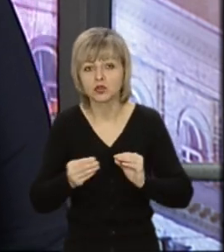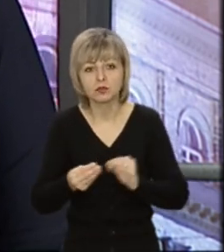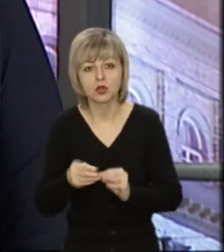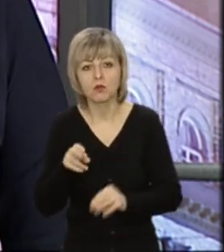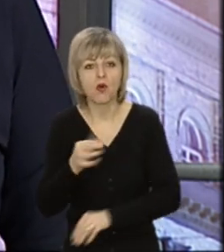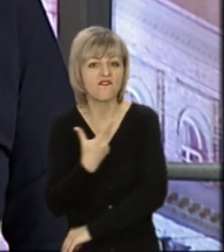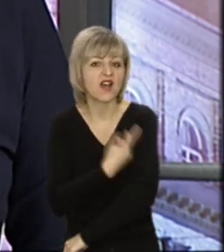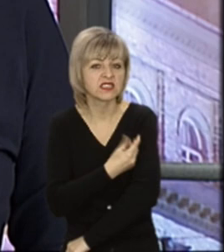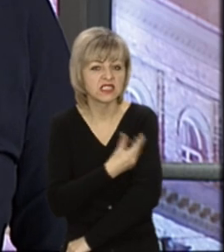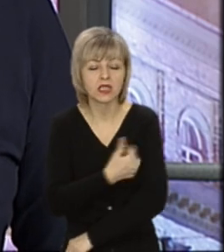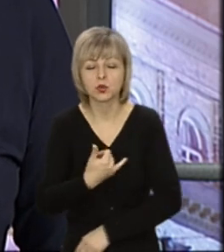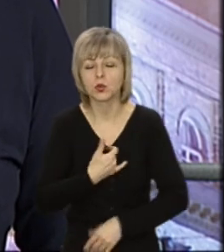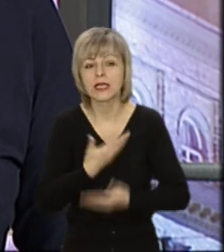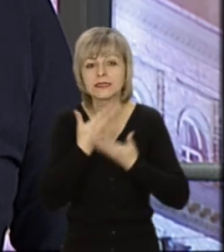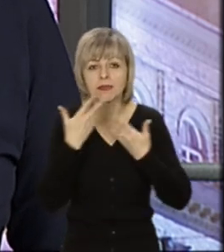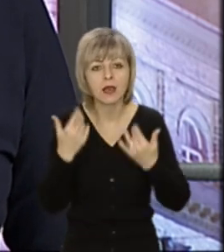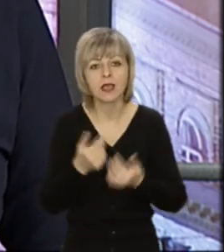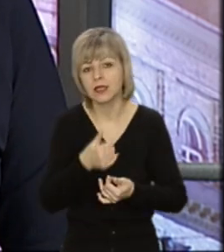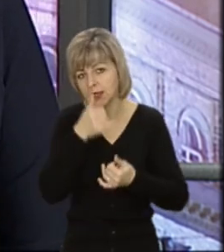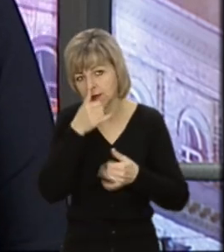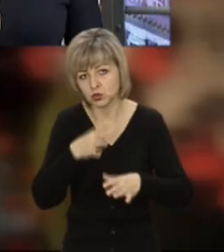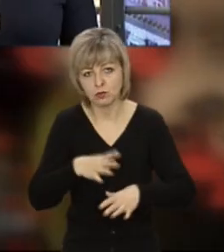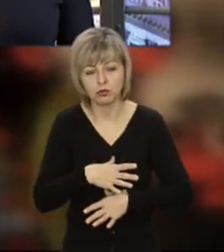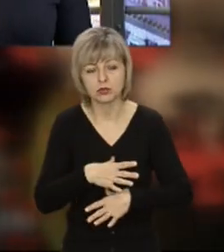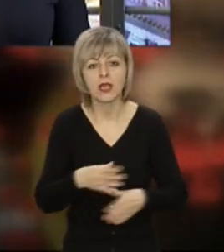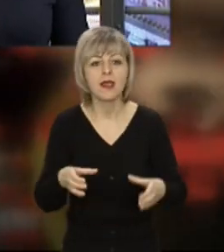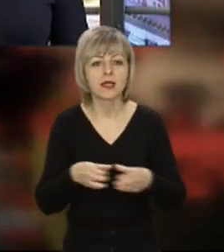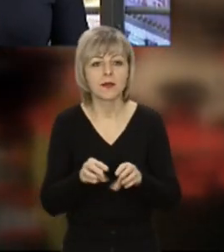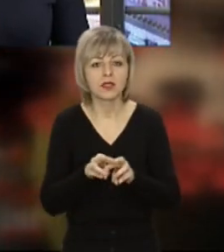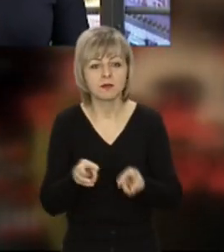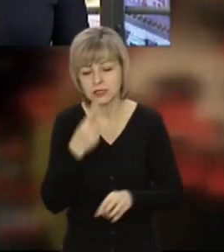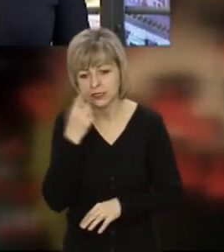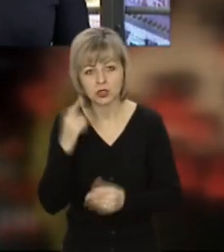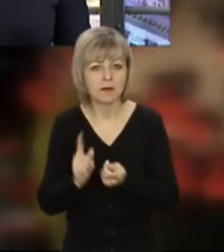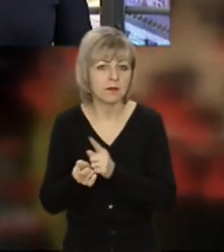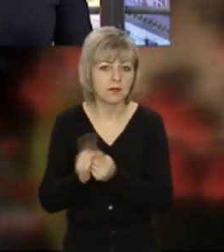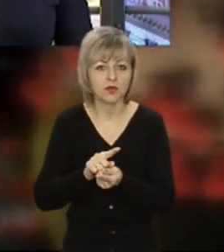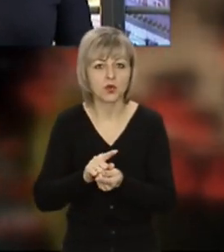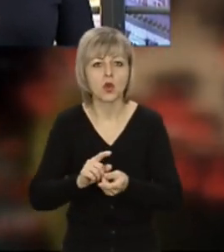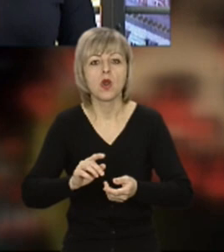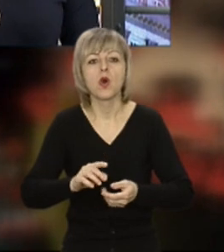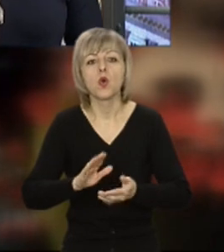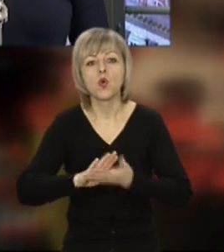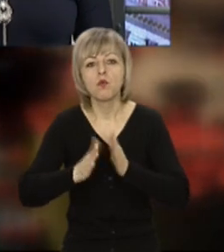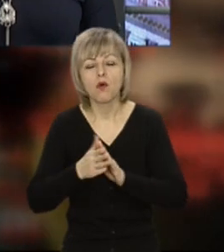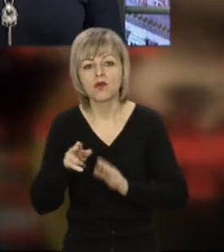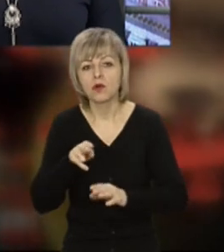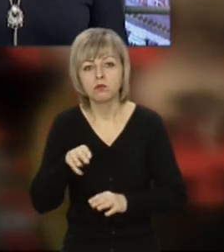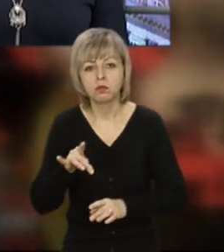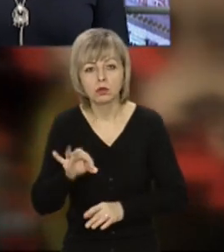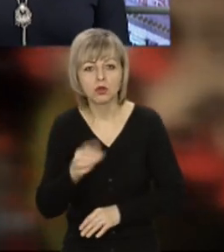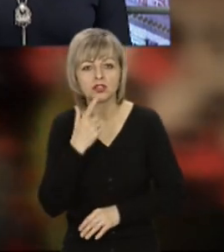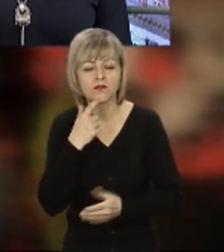з вакцинацією у нас немає і бути не може. Кабінет міністрів нещодавно змінив вимогу щодо червоної зони, там де